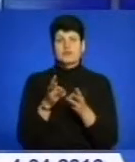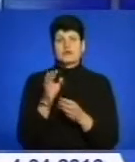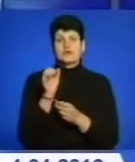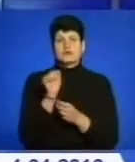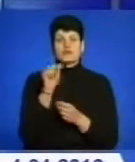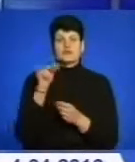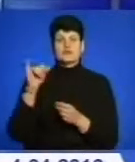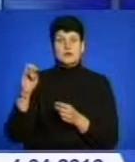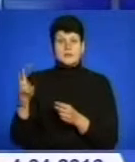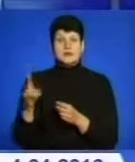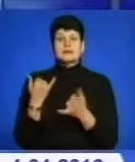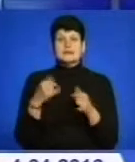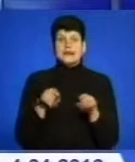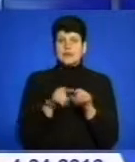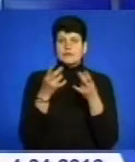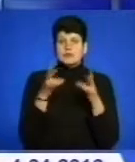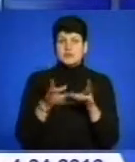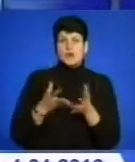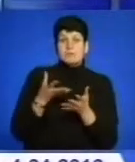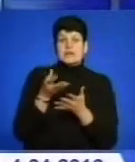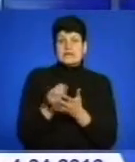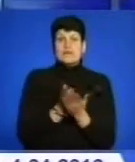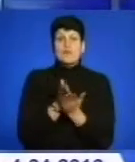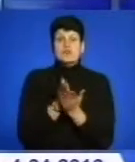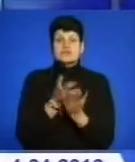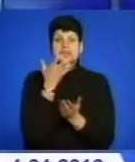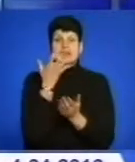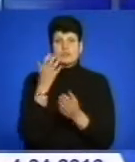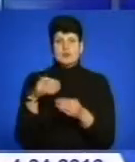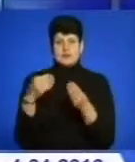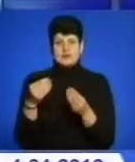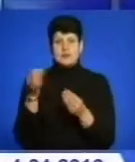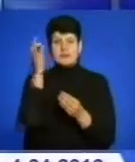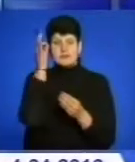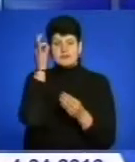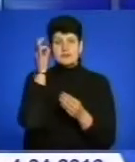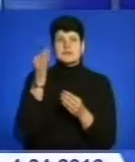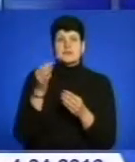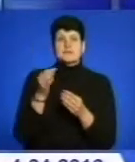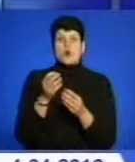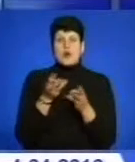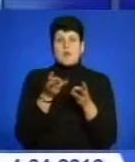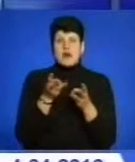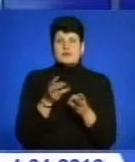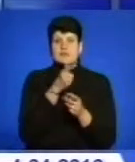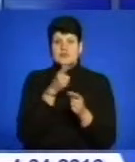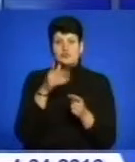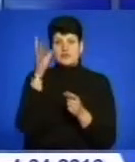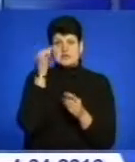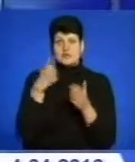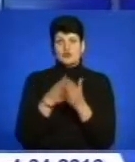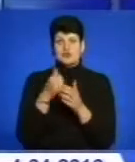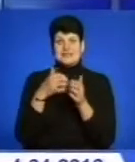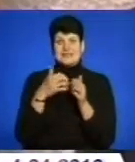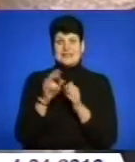Також за ці дні тернополянам не потрібно буде оплачувати послуги за теплопостачання. Нагадаємо, зазвичай опалювальний період вважається до середини